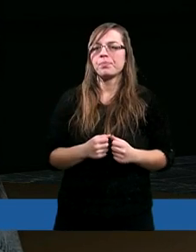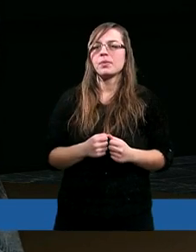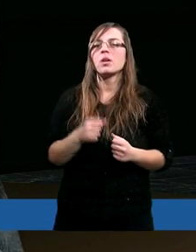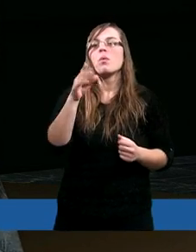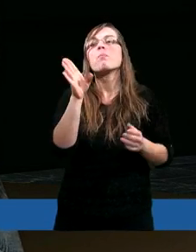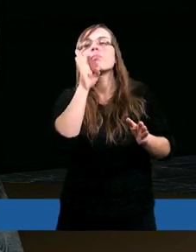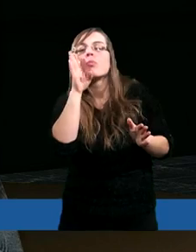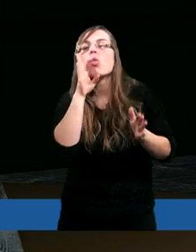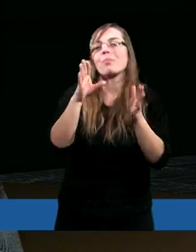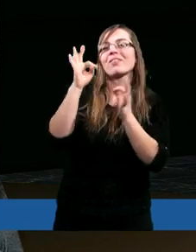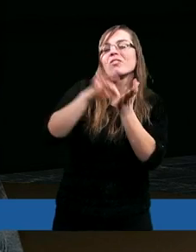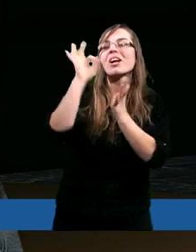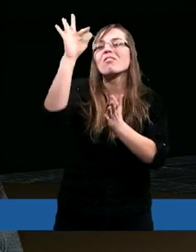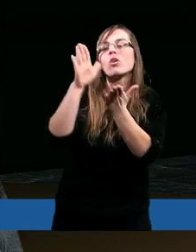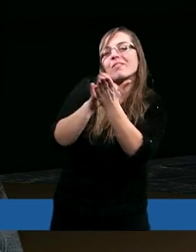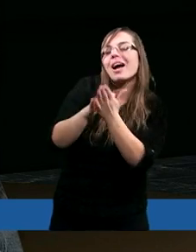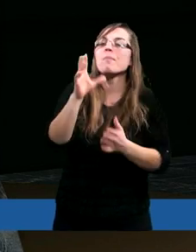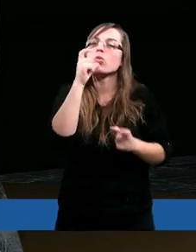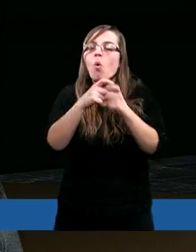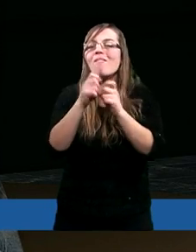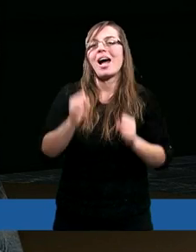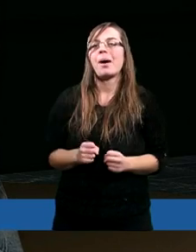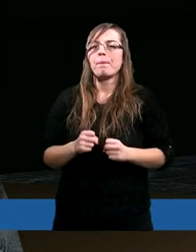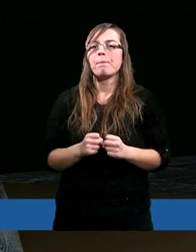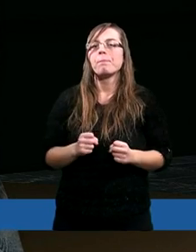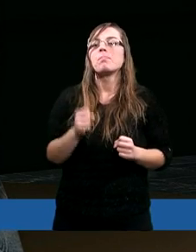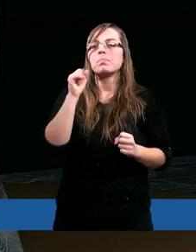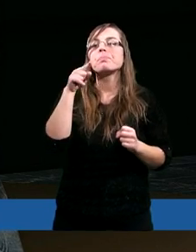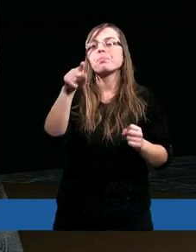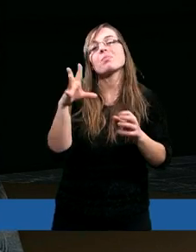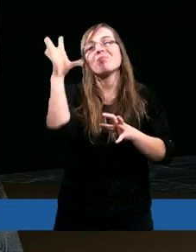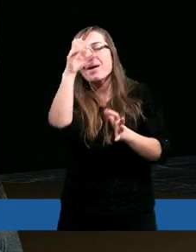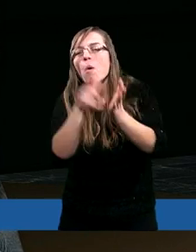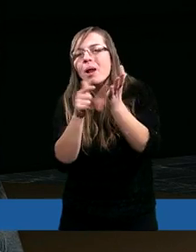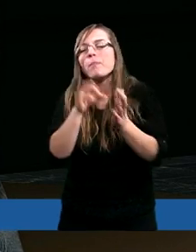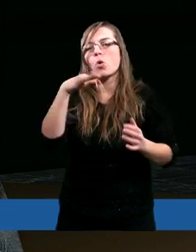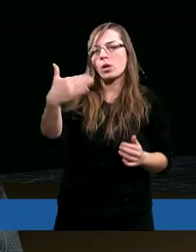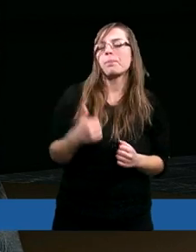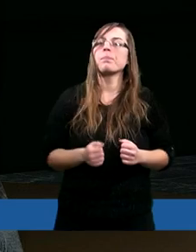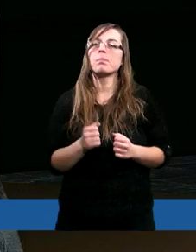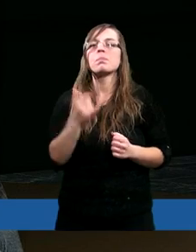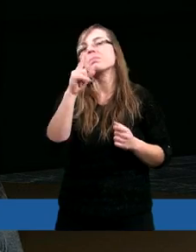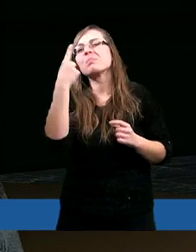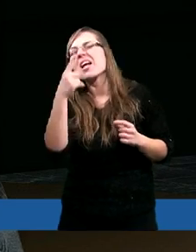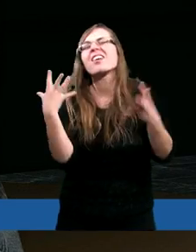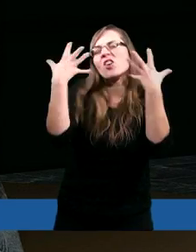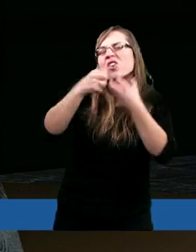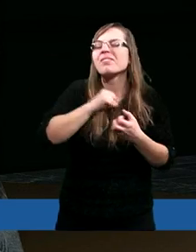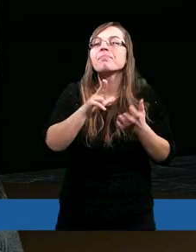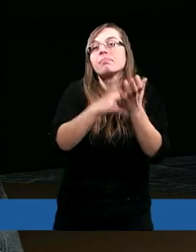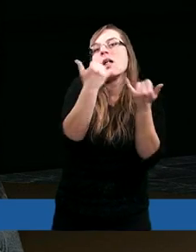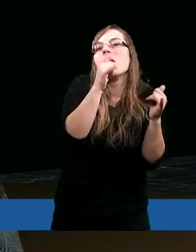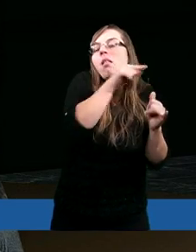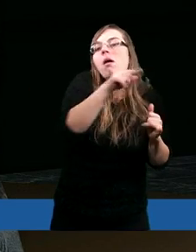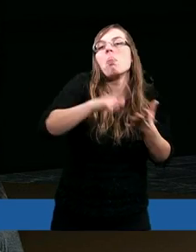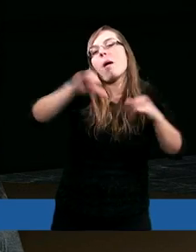Na podobieństwo i ku chwale Twojego Syna. Nieraz o tym zapominamy, nieraz skoncentrowani jesteśmy